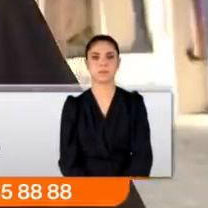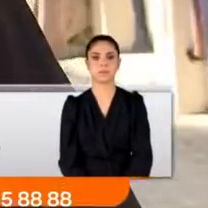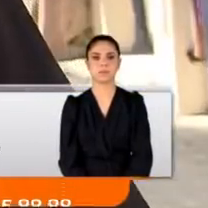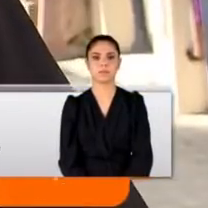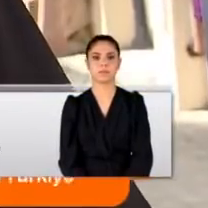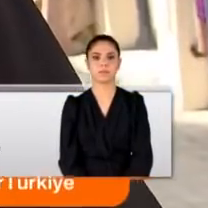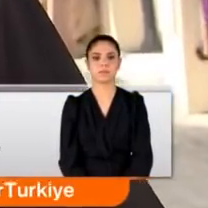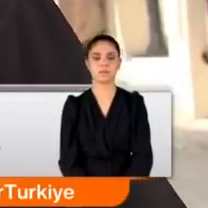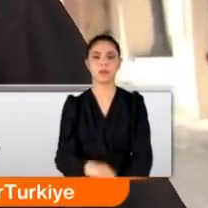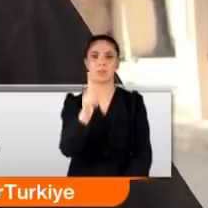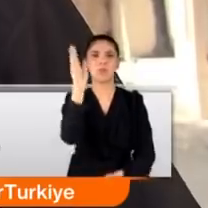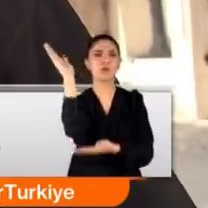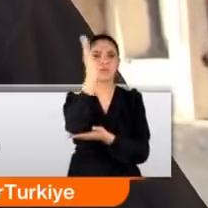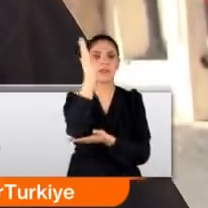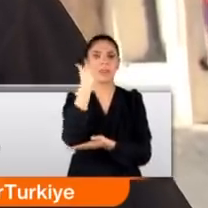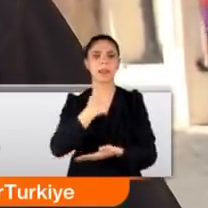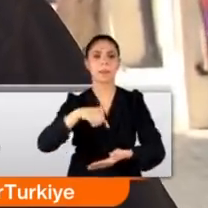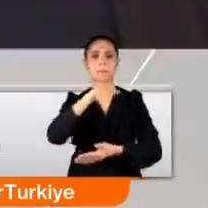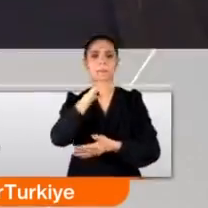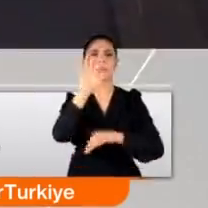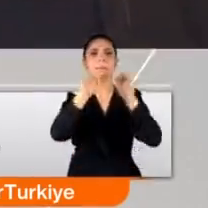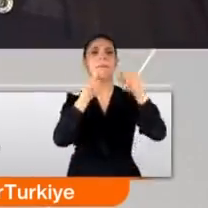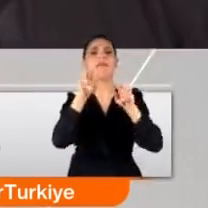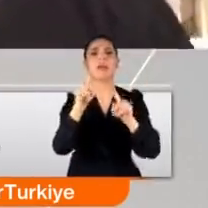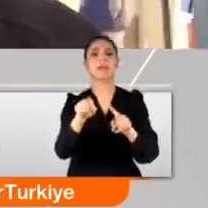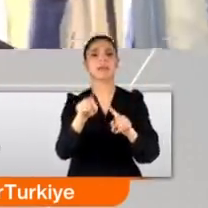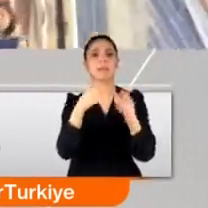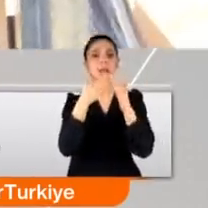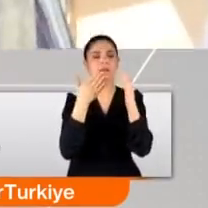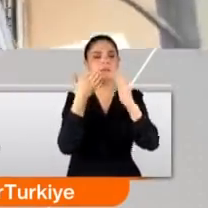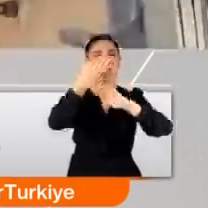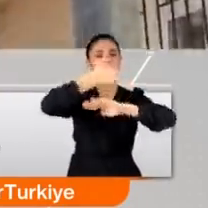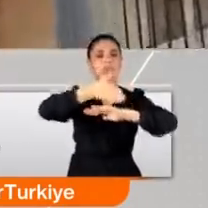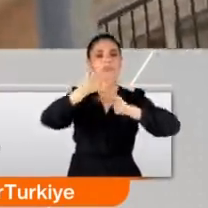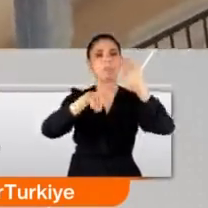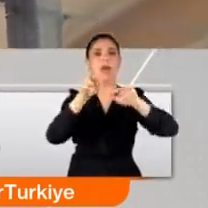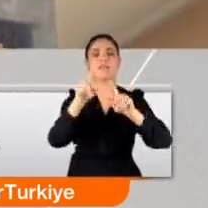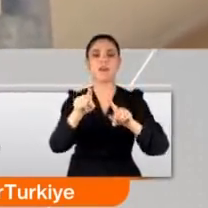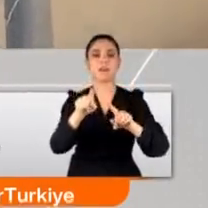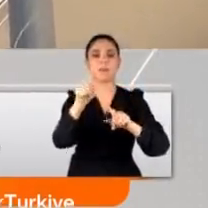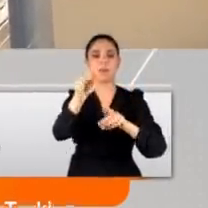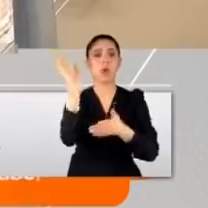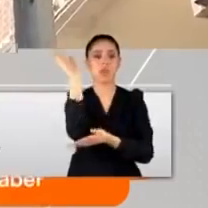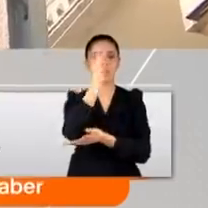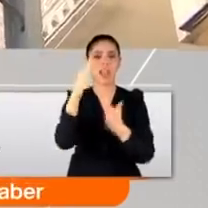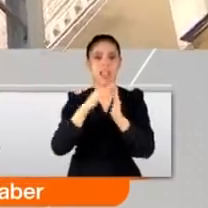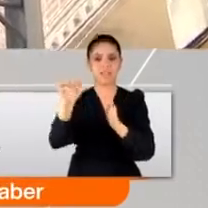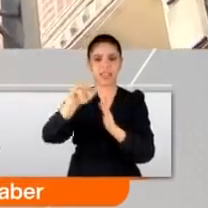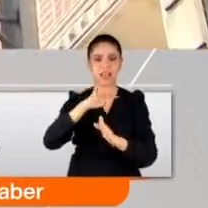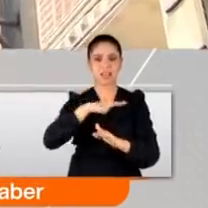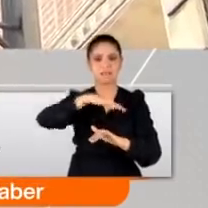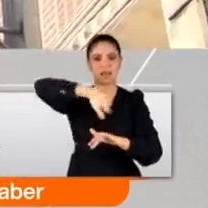Bu direk bizim merdiven. Yani eve giriş merdiveni bura. Direğin eve yakınlığı